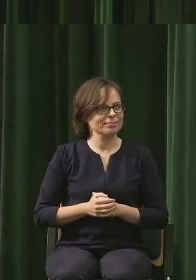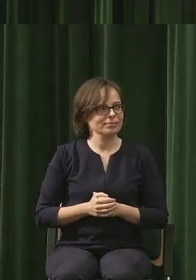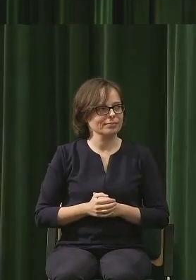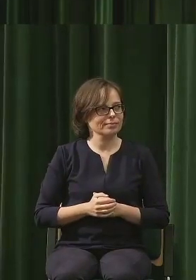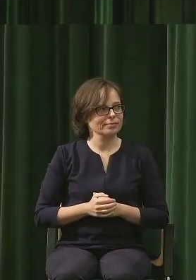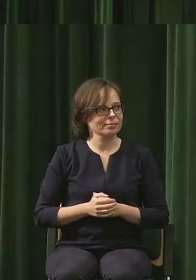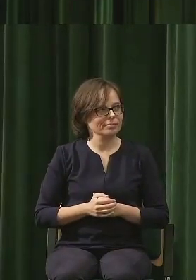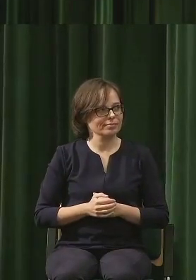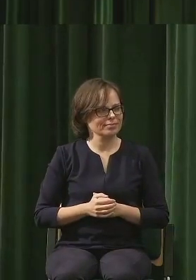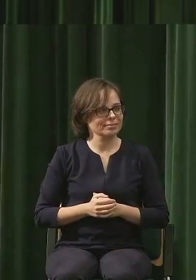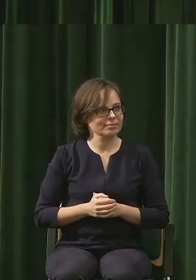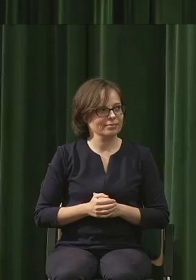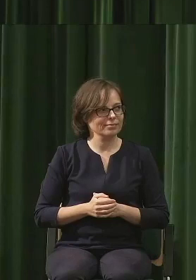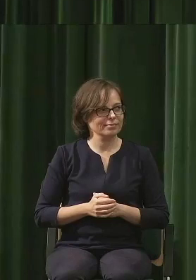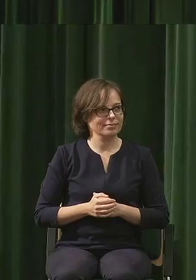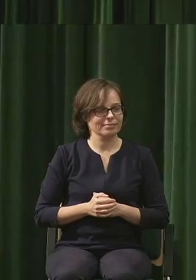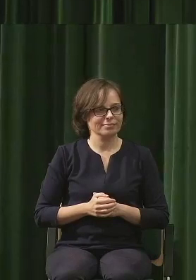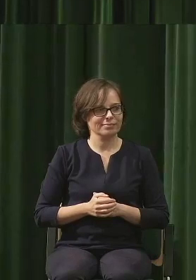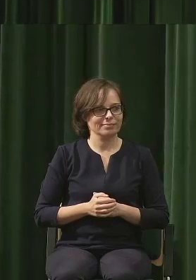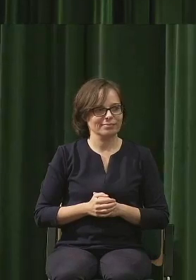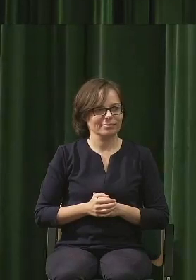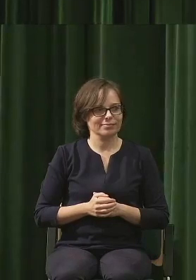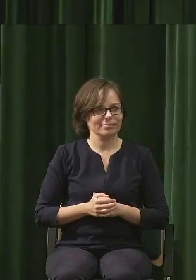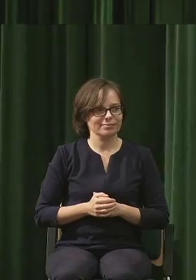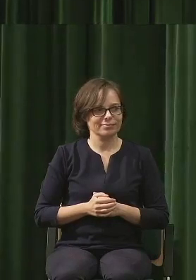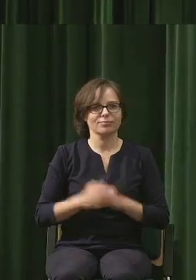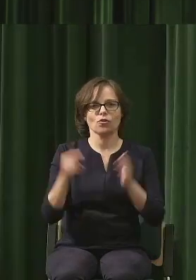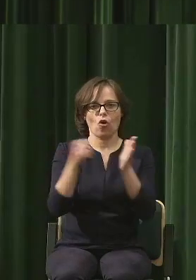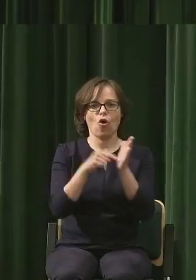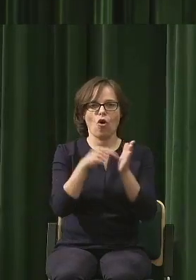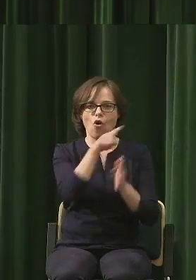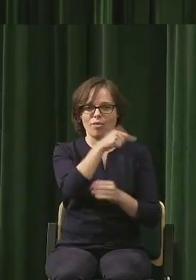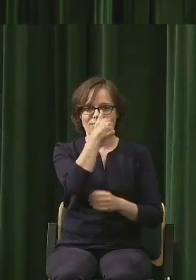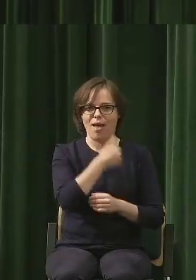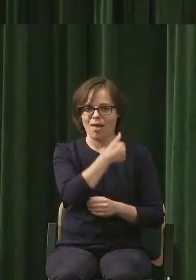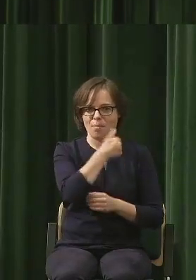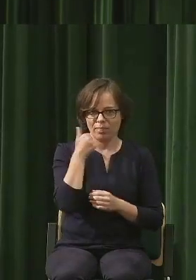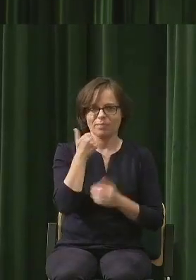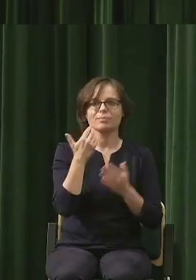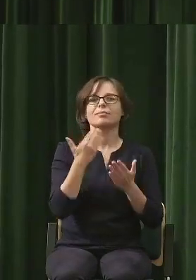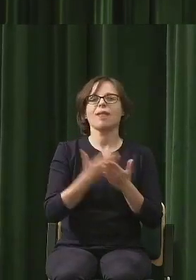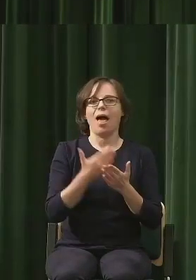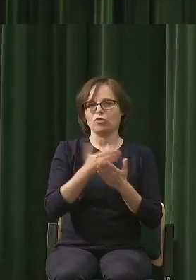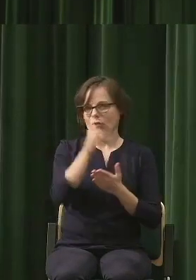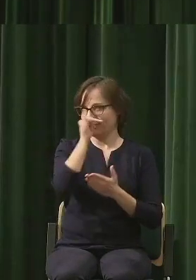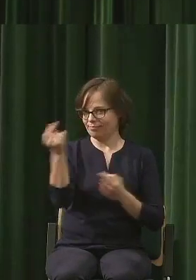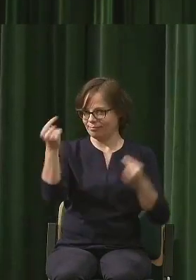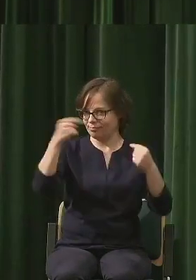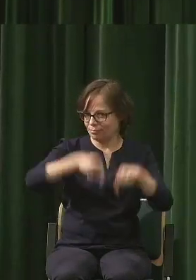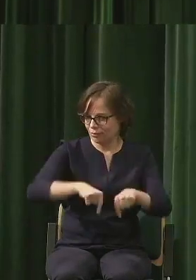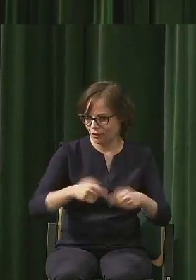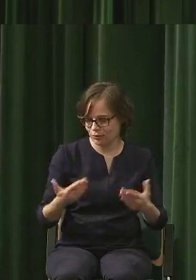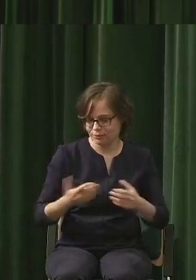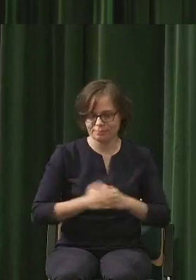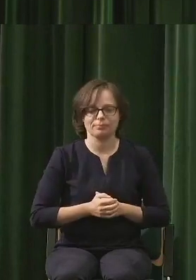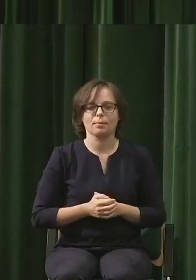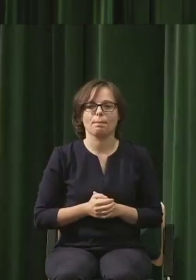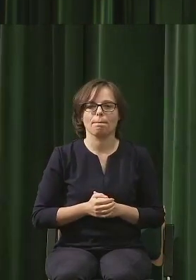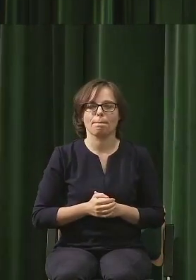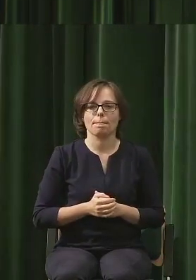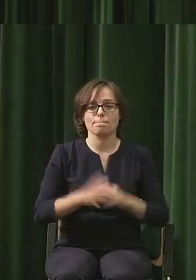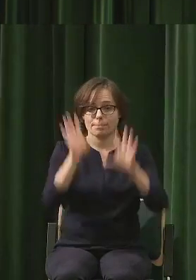Zgadza się? No właśnie. Tak, proszę bardzo. To była ta tajemnica, usprawiedliwienie, dlaczego Pani Uli nie ma razem tutaj z nami.